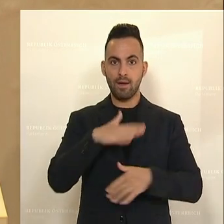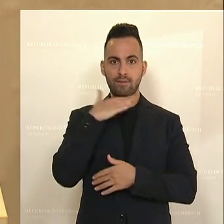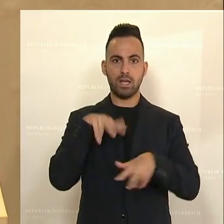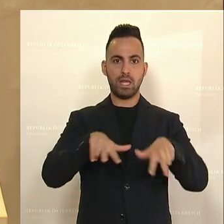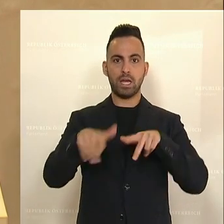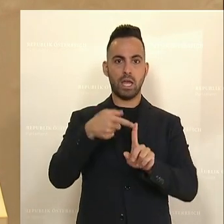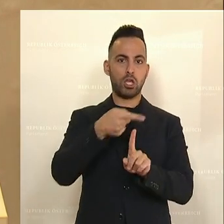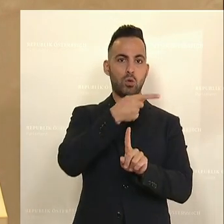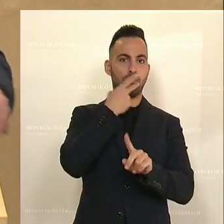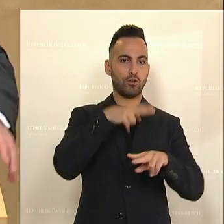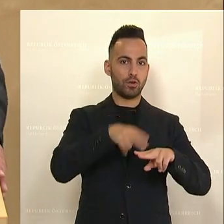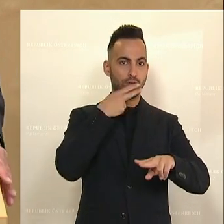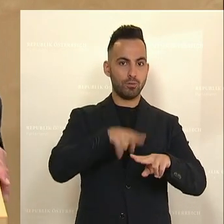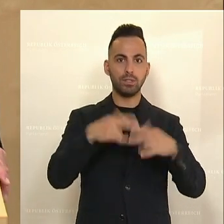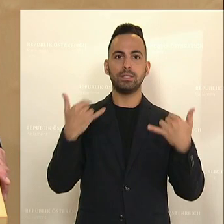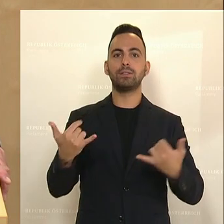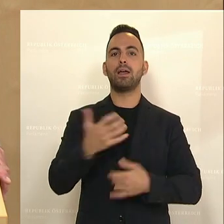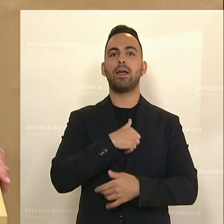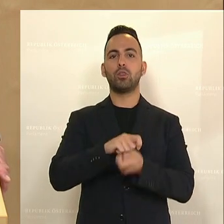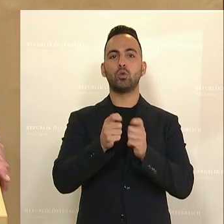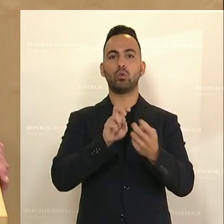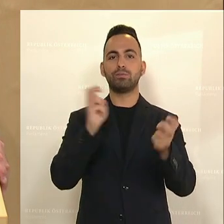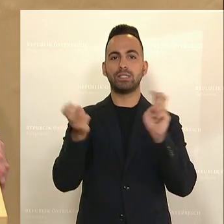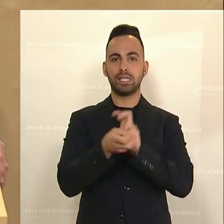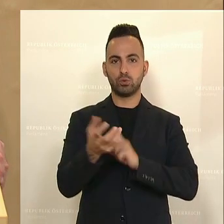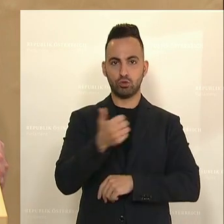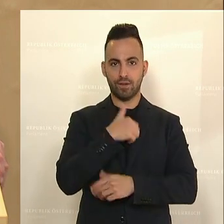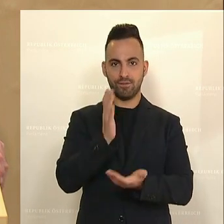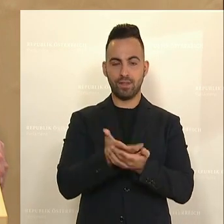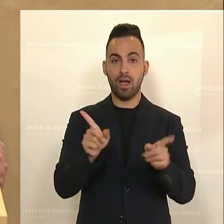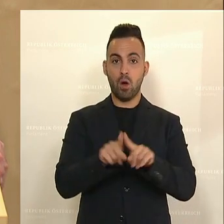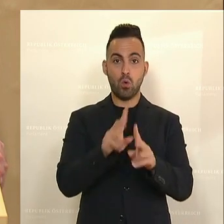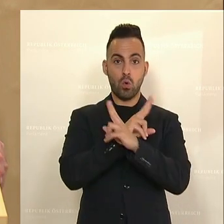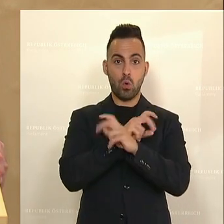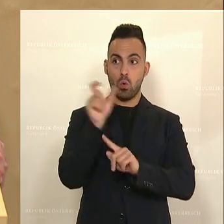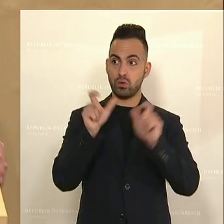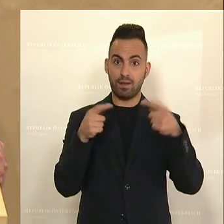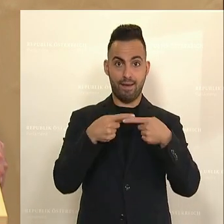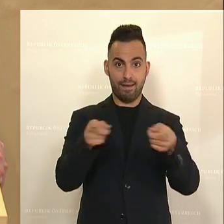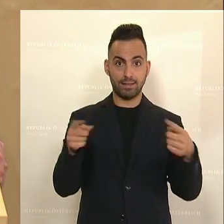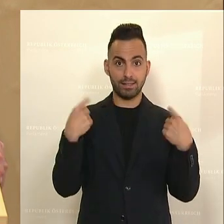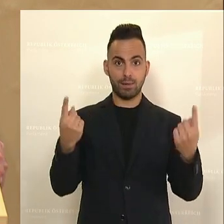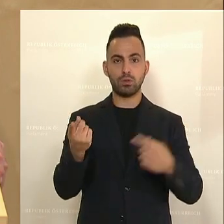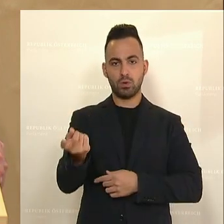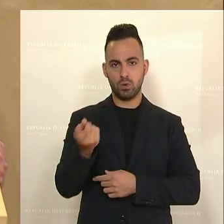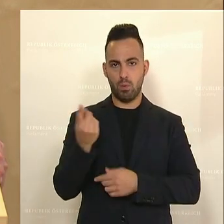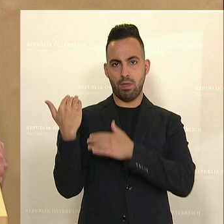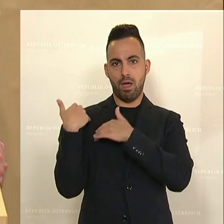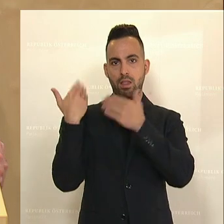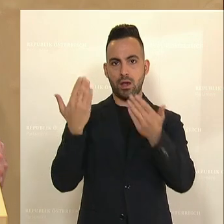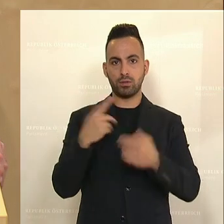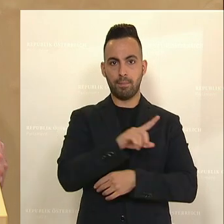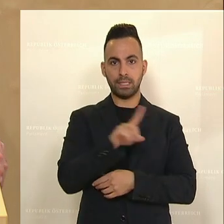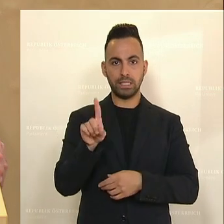Regierungen versprochen, nun wird sie endlich umgesetzt und sie wird die Österreicherinnen und Österreicher entlasten bis